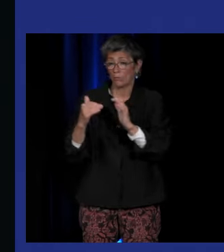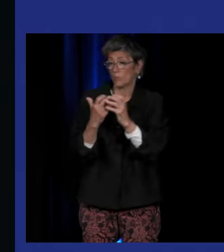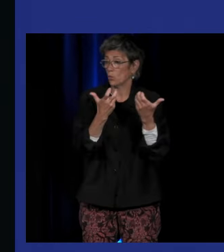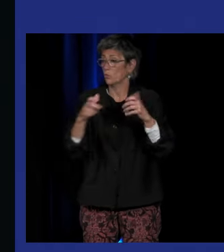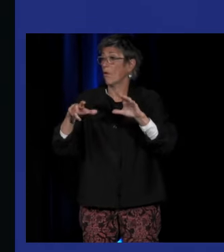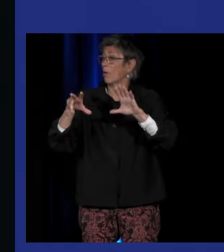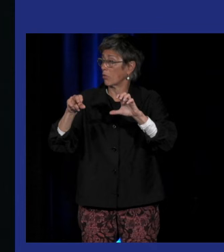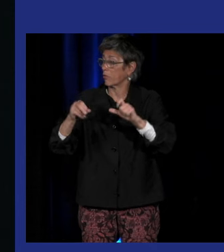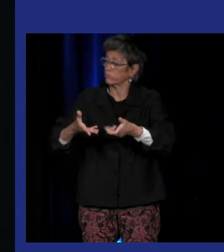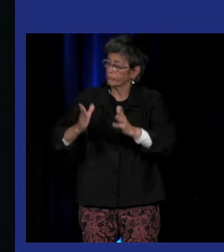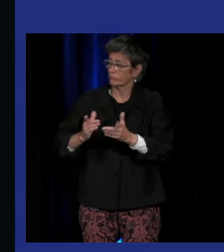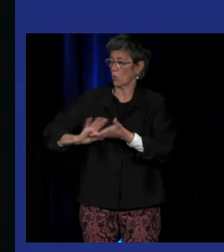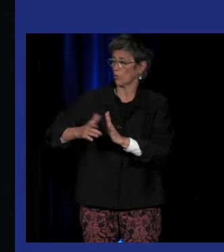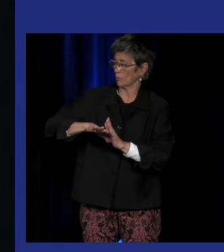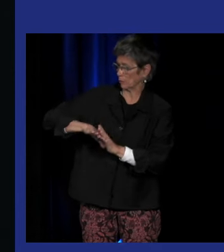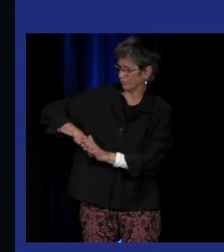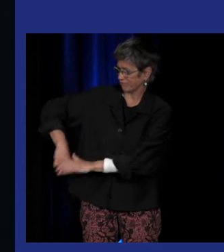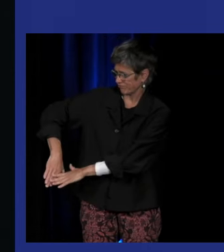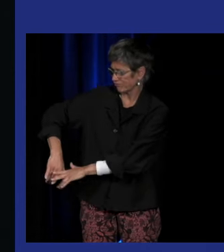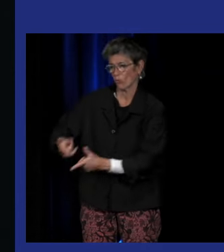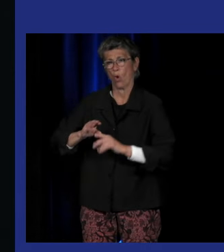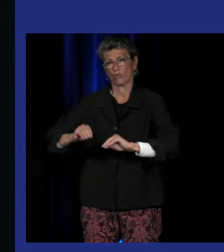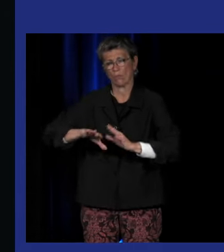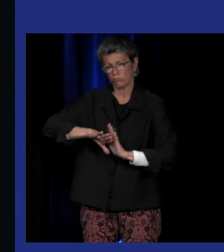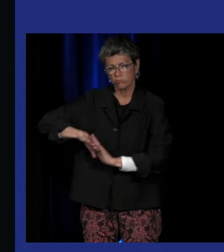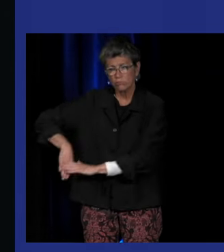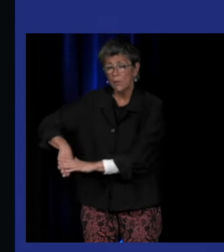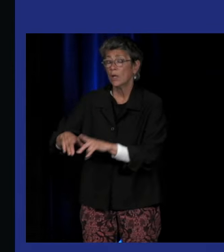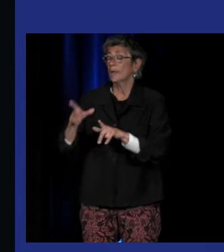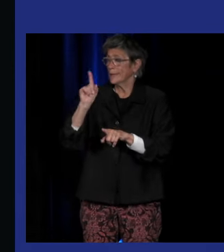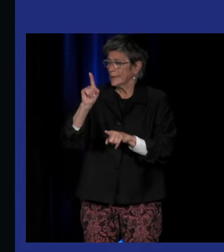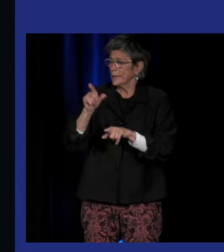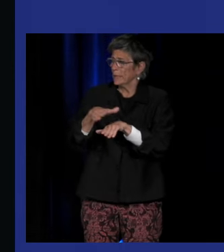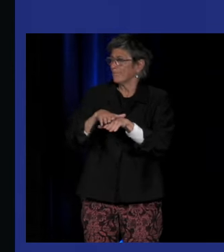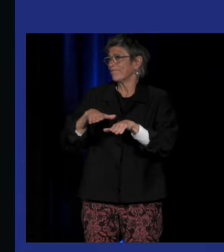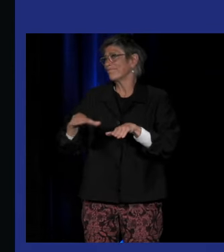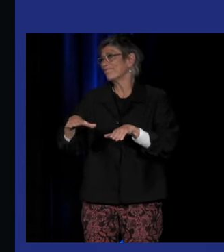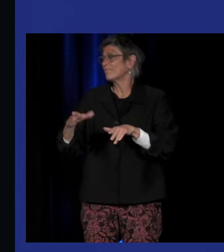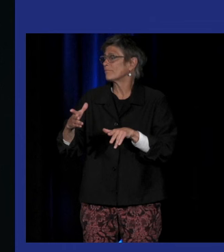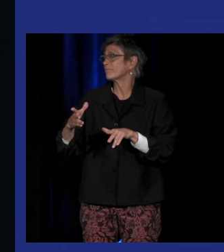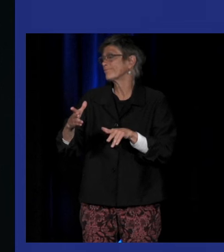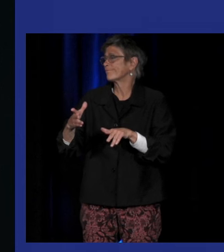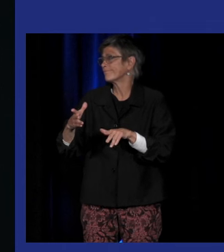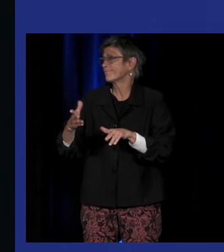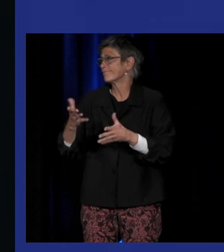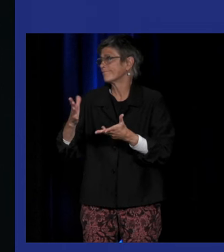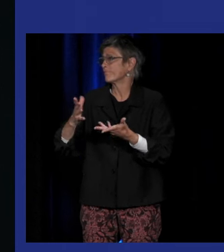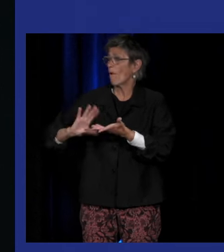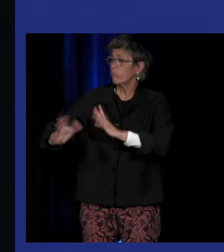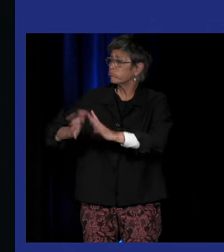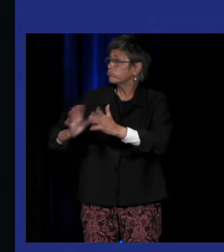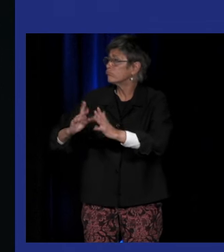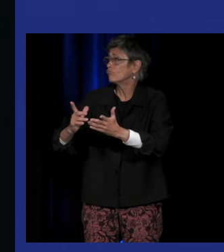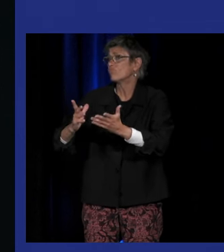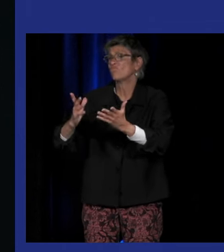écarte la langue des signes de l'enseignement et en parallèle, on va dire que si la place de la langue des signes dans la vie